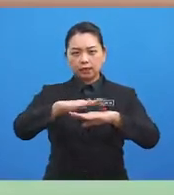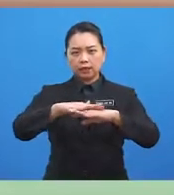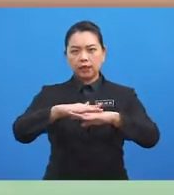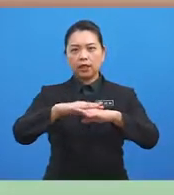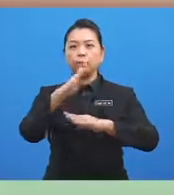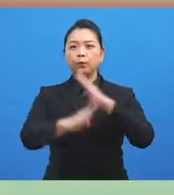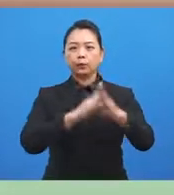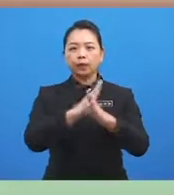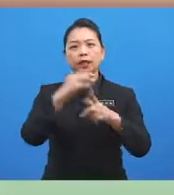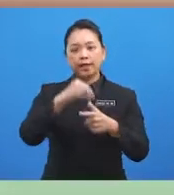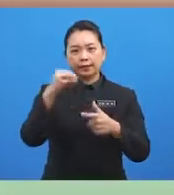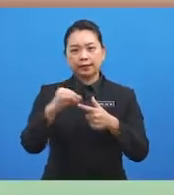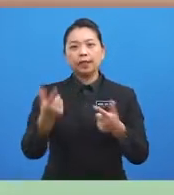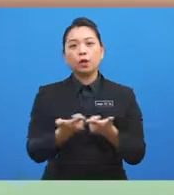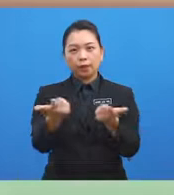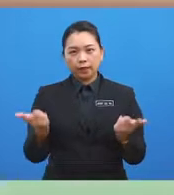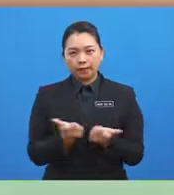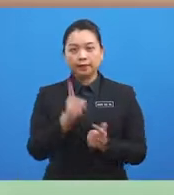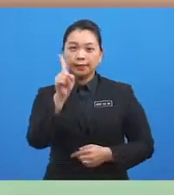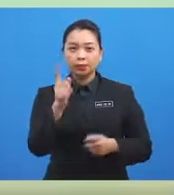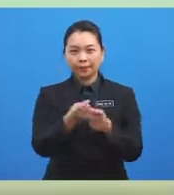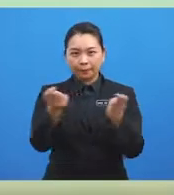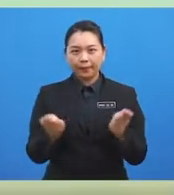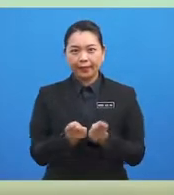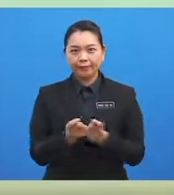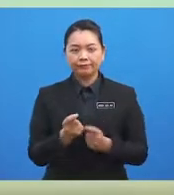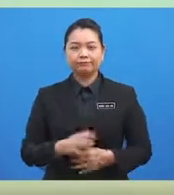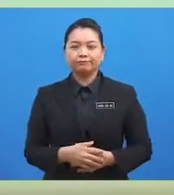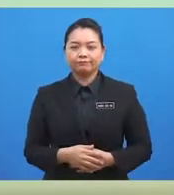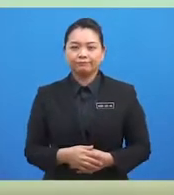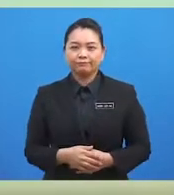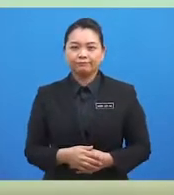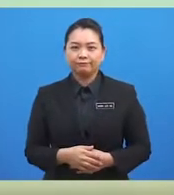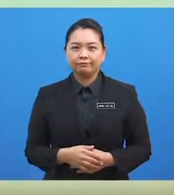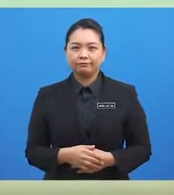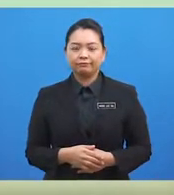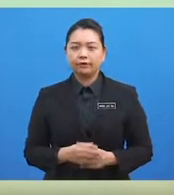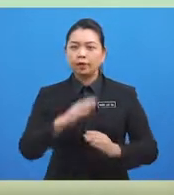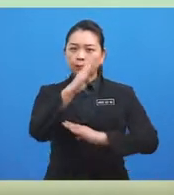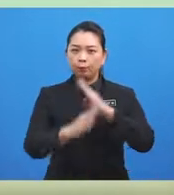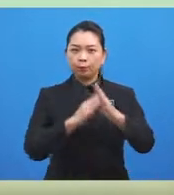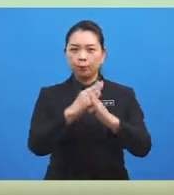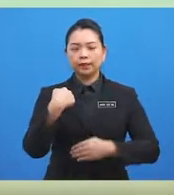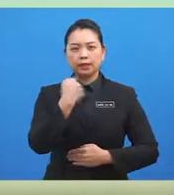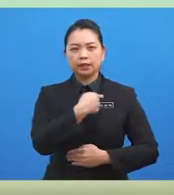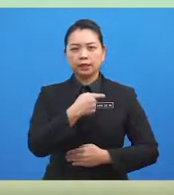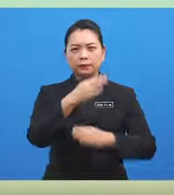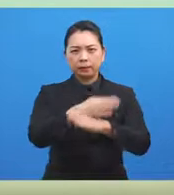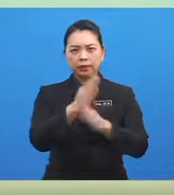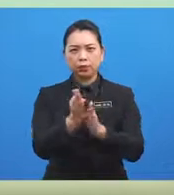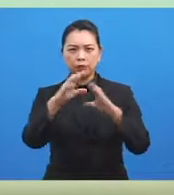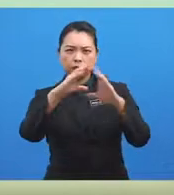atau lokasi sesuatu tempat? Baiklah, murid-murid. Bumi kita berbentuk sfera,